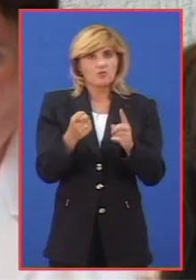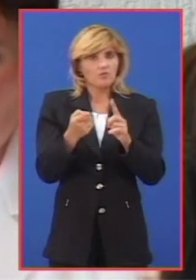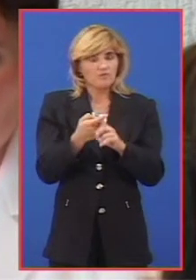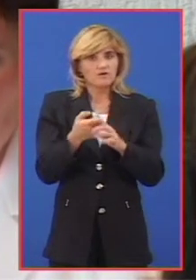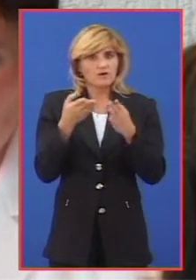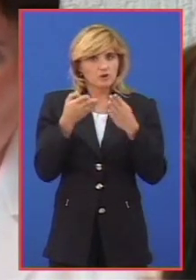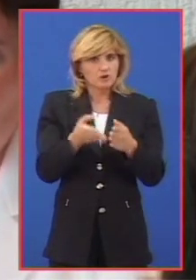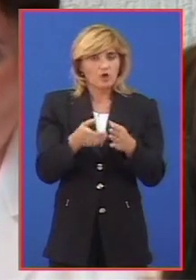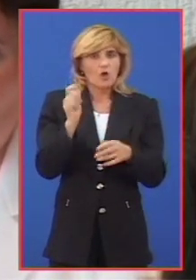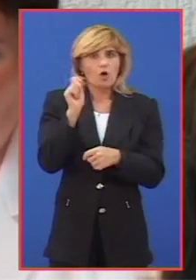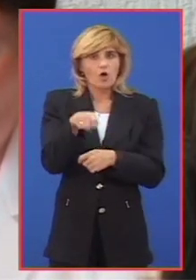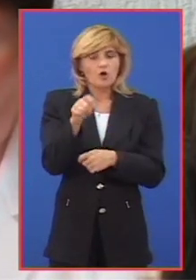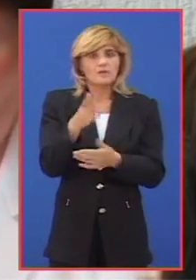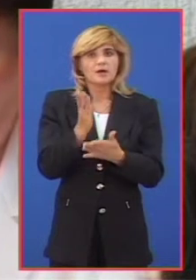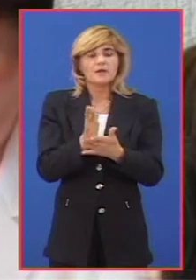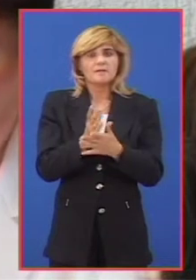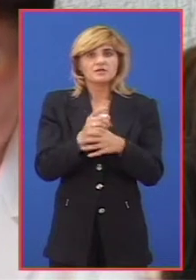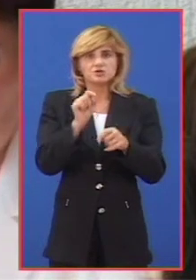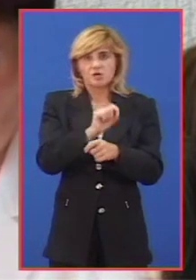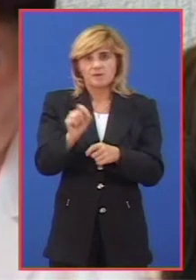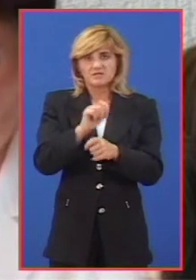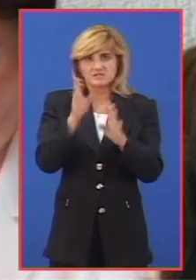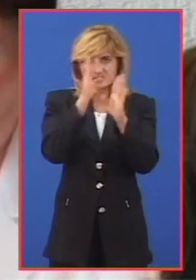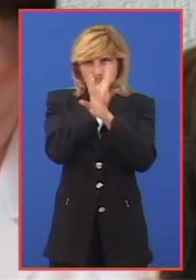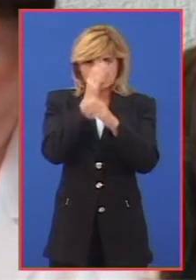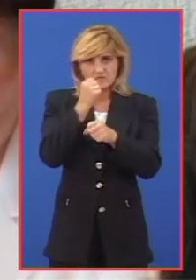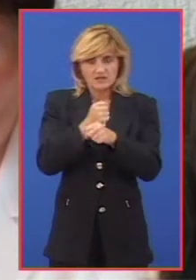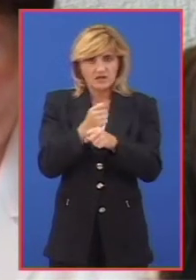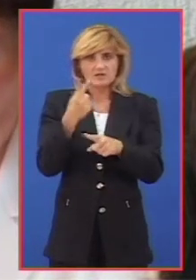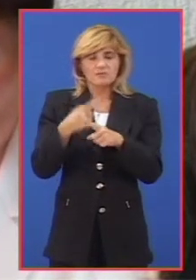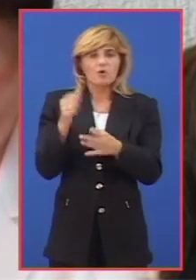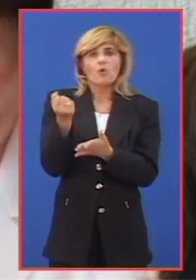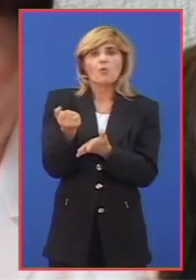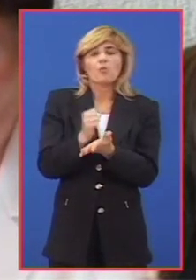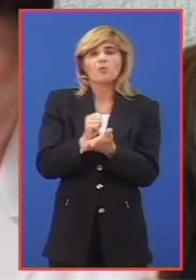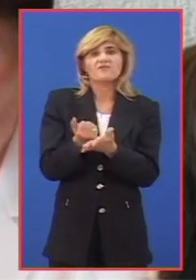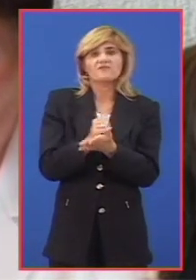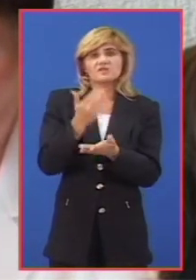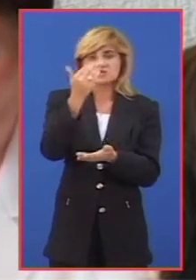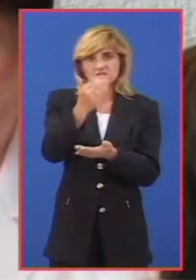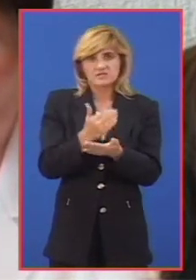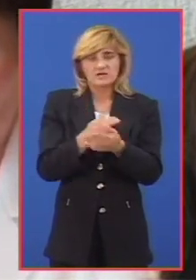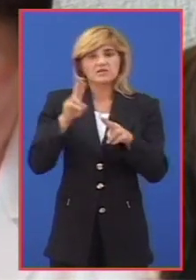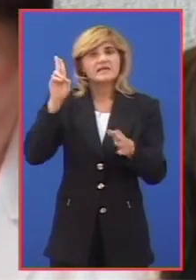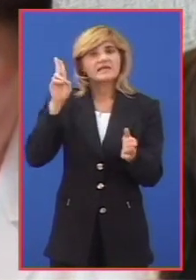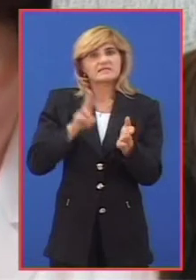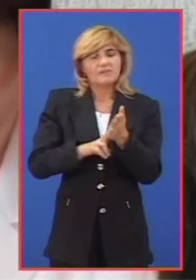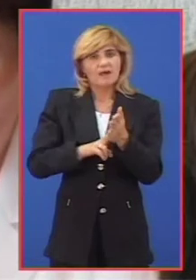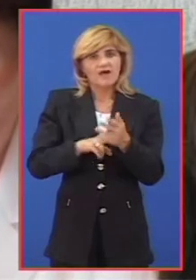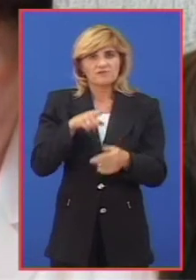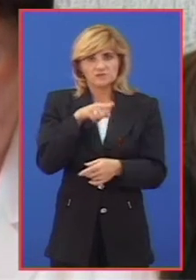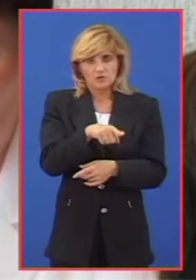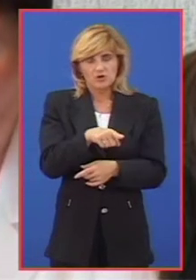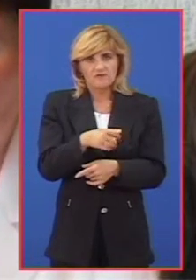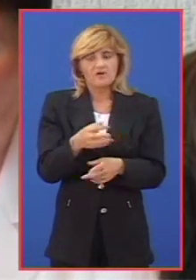odbor će se pismenim putem obratiti inspekciji rada radi utvrđivanja zakonitosti i spravnosti ovakvog delovanja